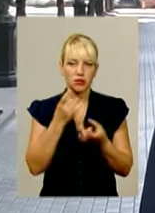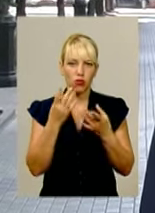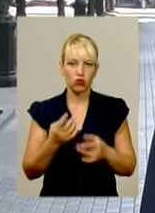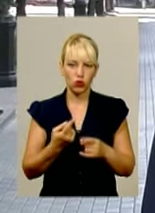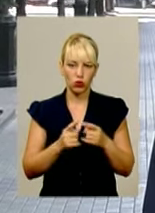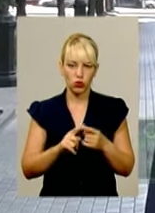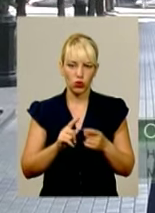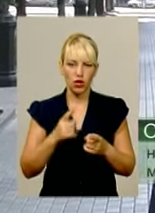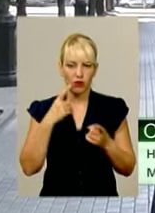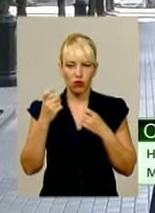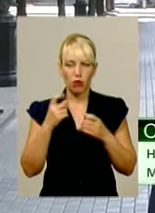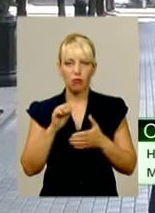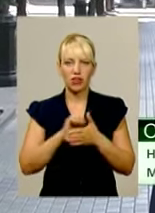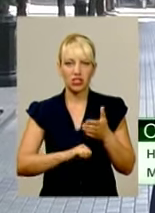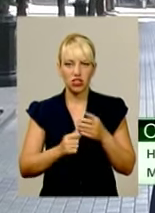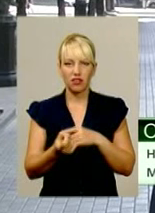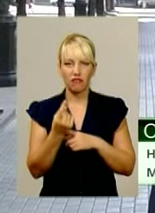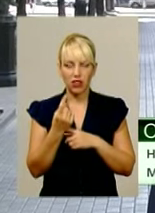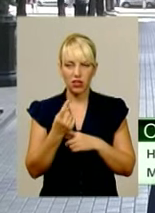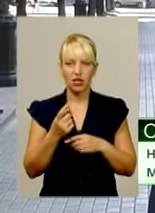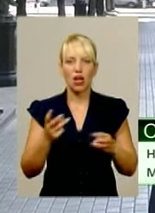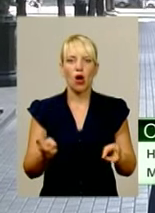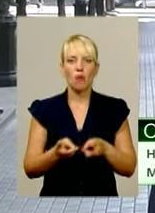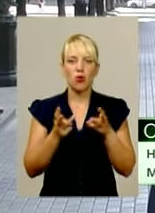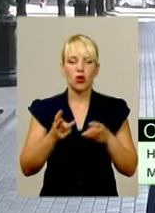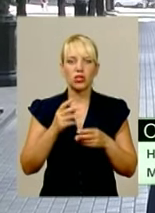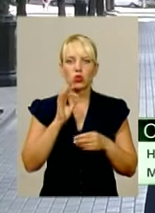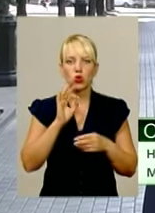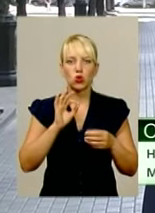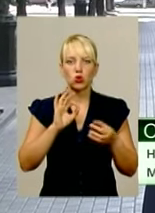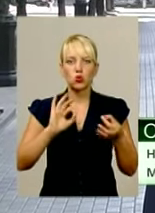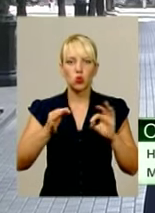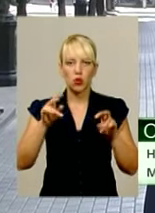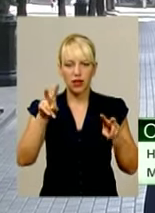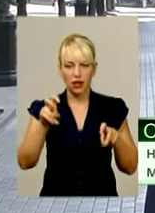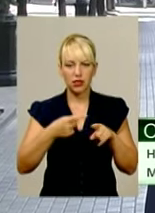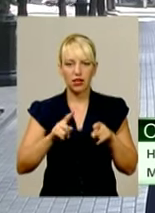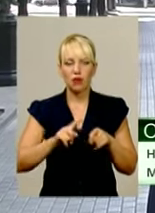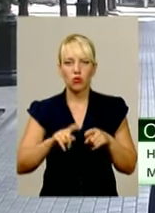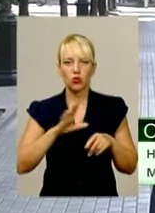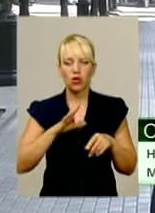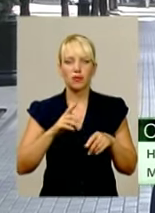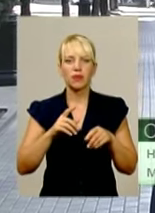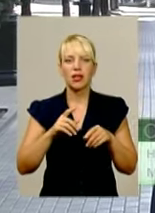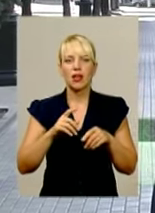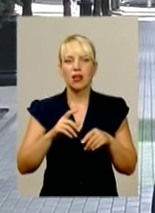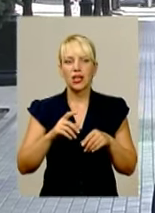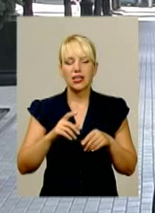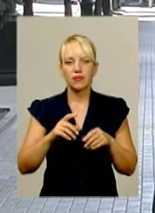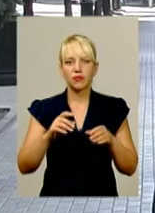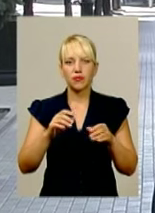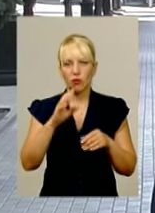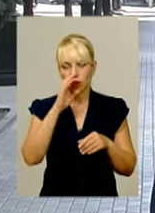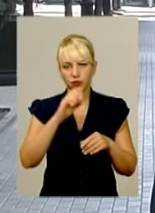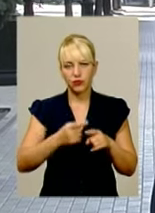Причиною виникнення пожежі кафе «Цукерня» по вулиці Грушевського було коротне замкнення електромережі, яке було встановлено за результатами